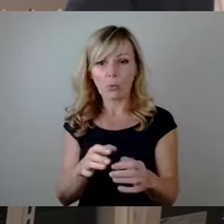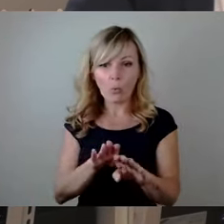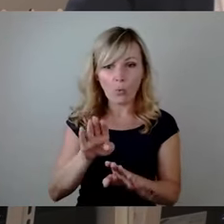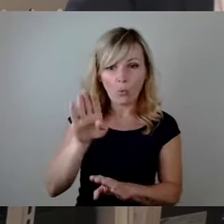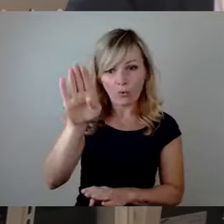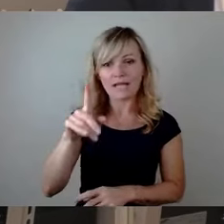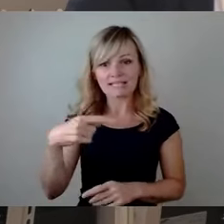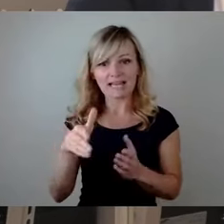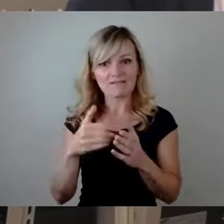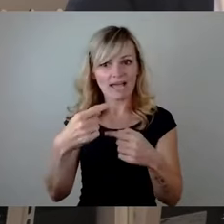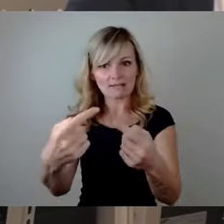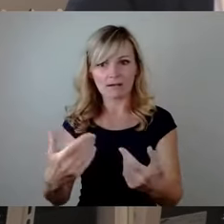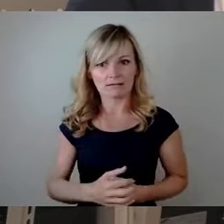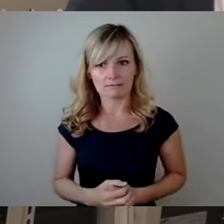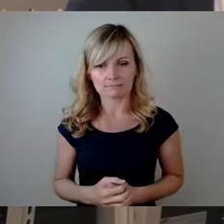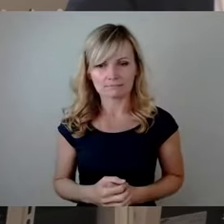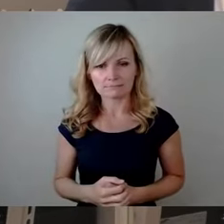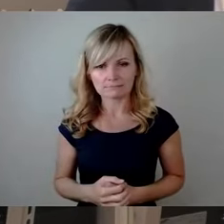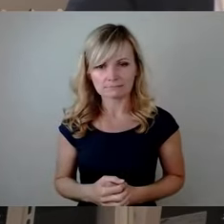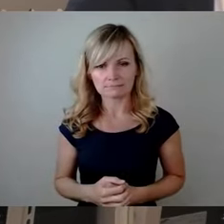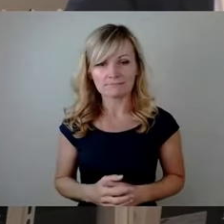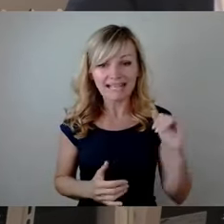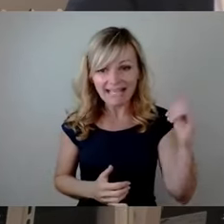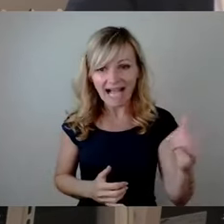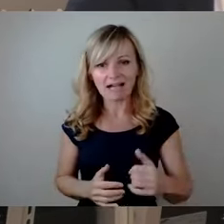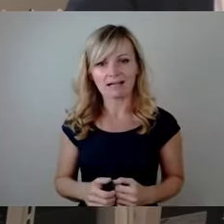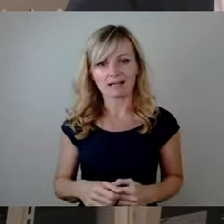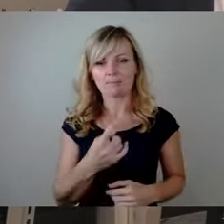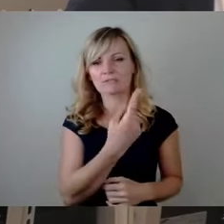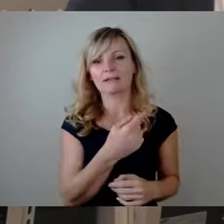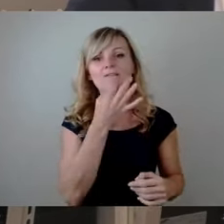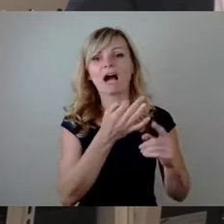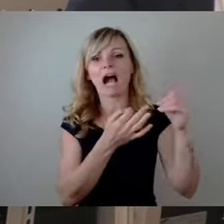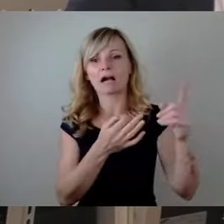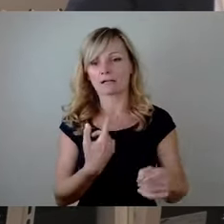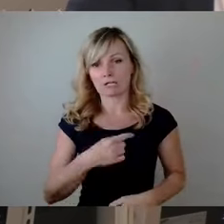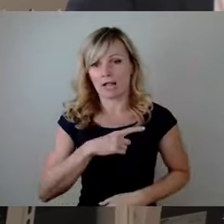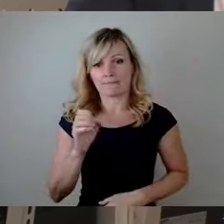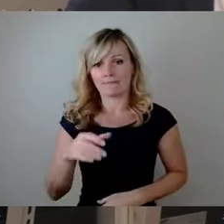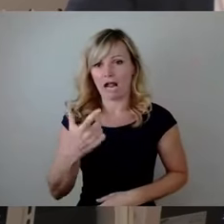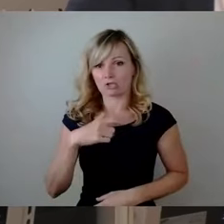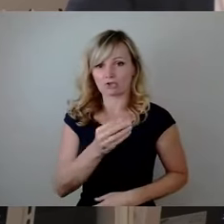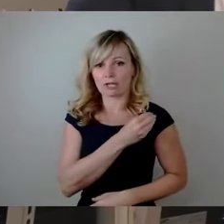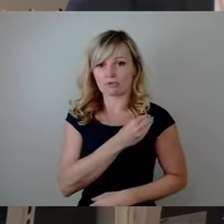das auch weiter. Aber haben wir ja die Linie nicht? Ja, das müssen Sie den da fragen. Da bin ich der falsche Ansprechpartner.